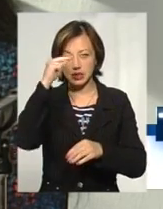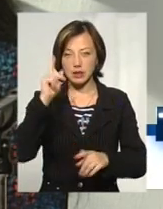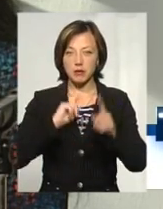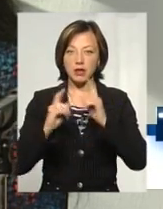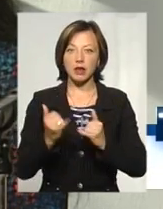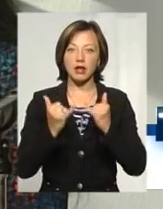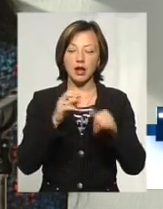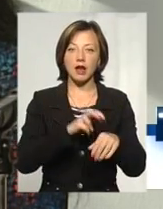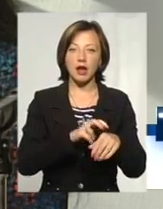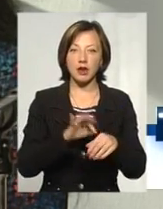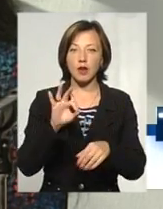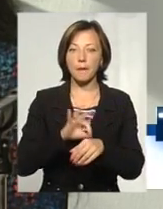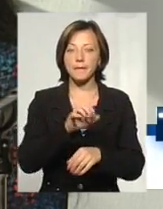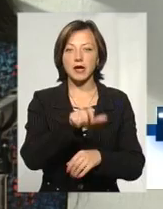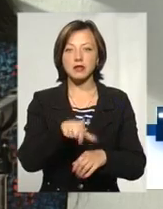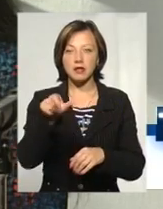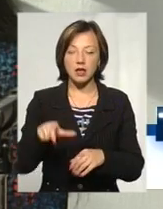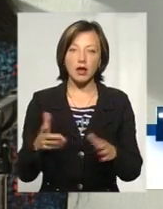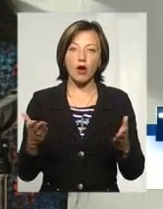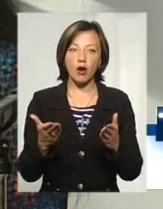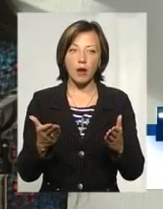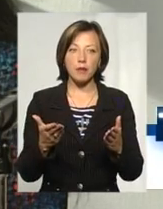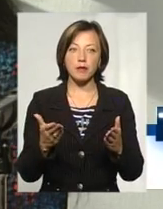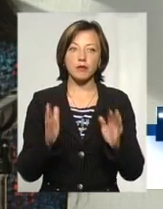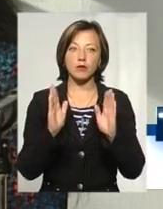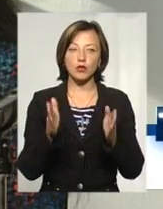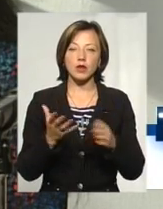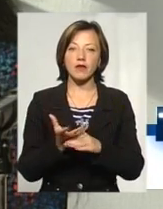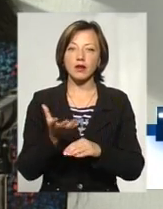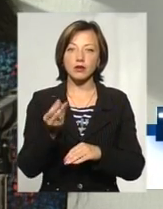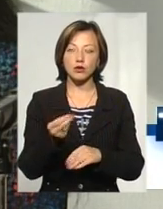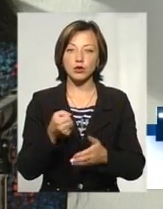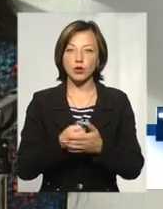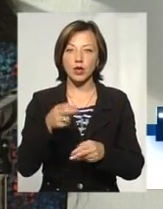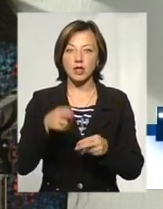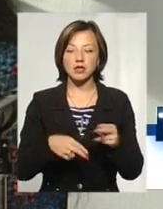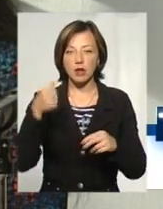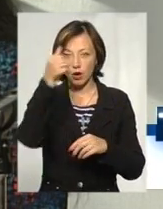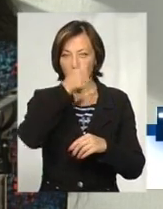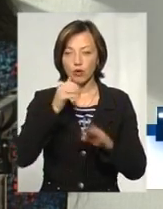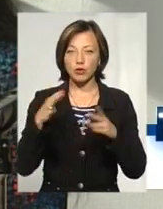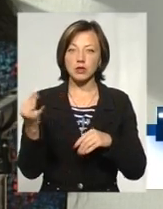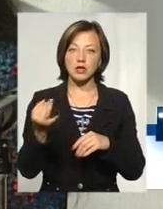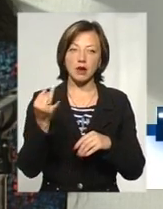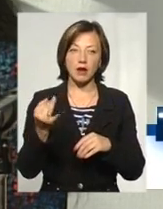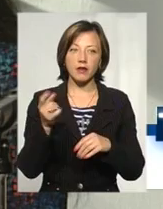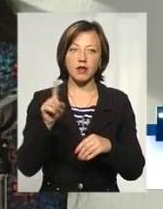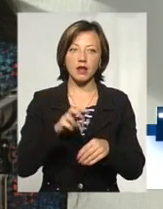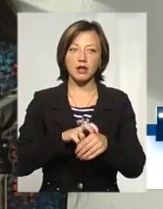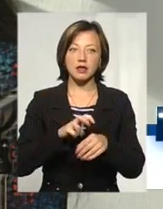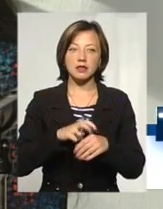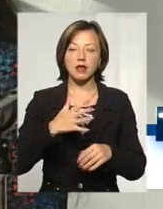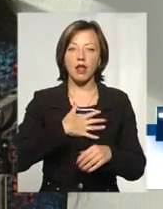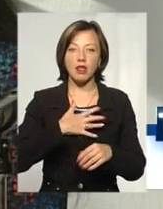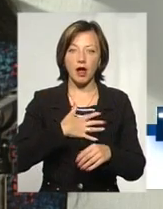для лікарів та пацієнтів, яка, власне, буде профінансована до кінця року. Будуть дуже цікаві, будуть навіть лікарі з